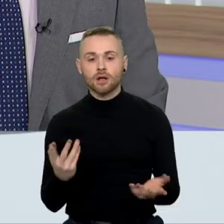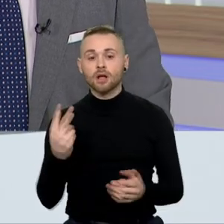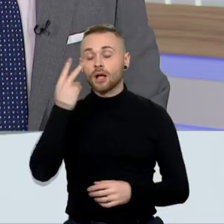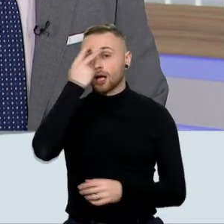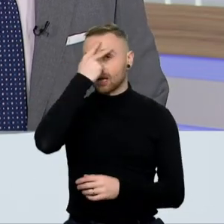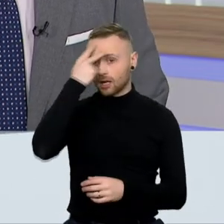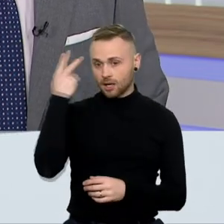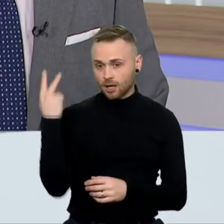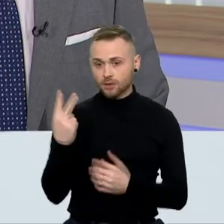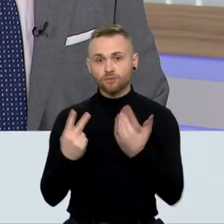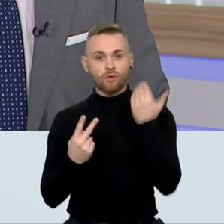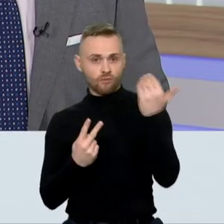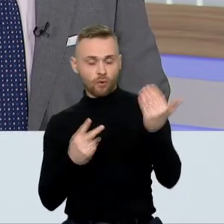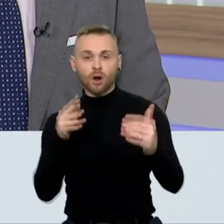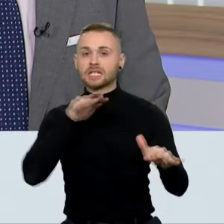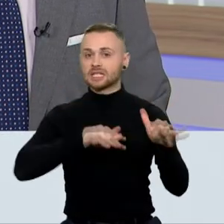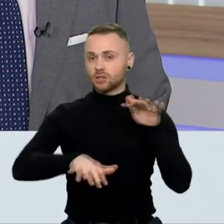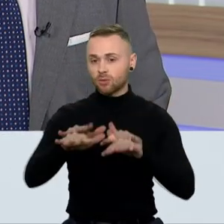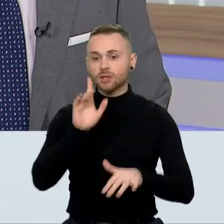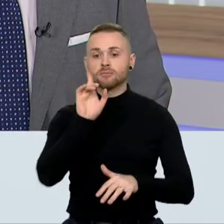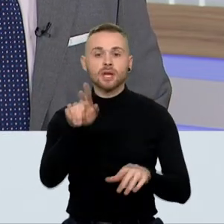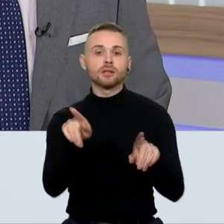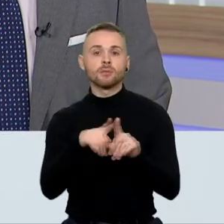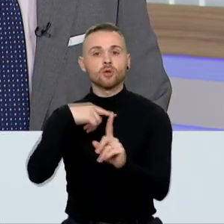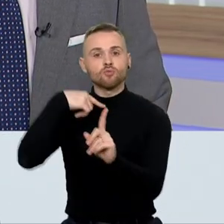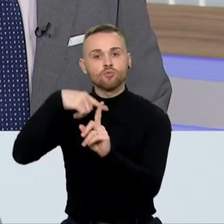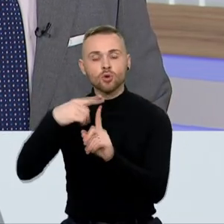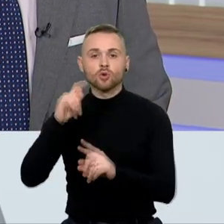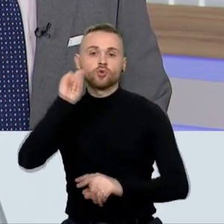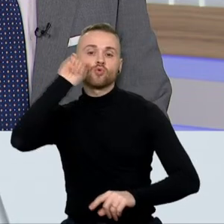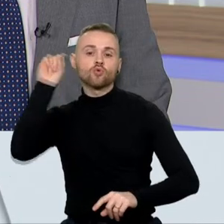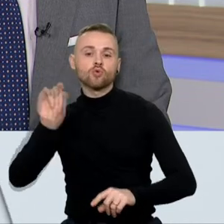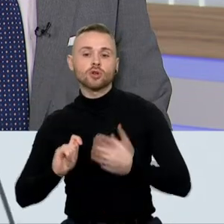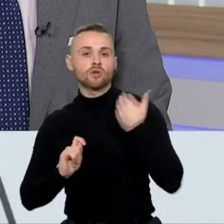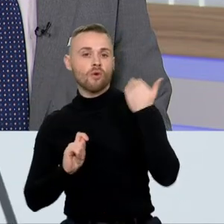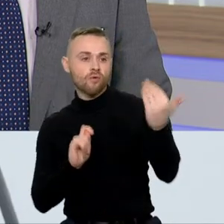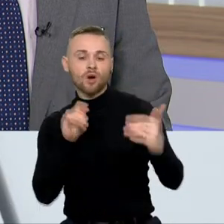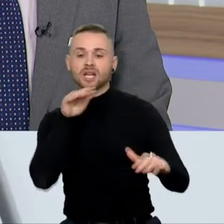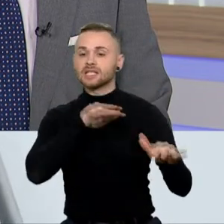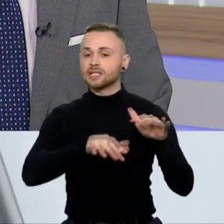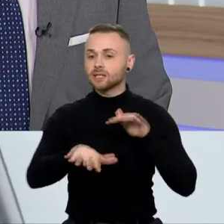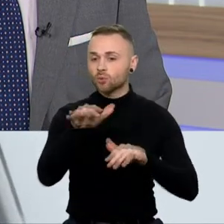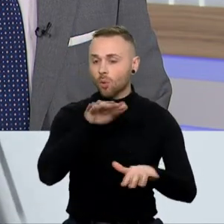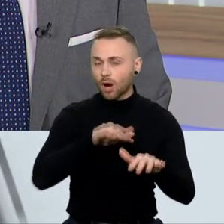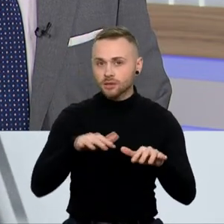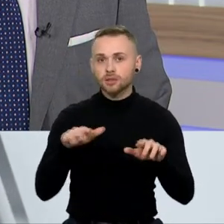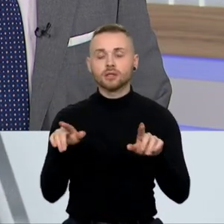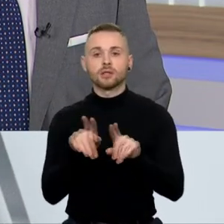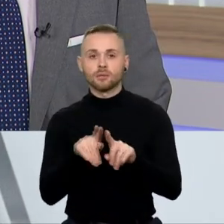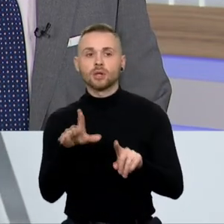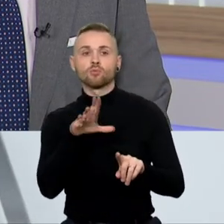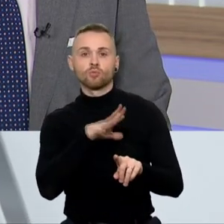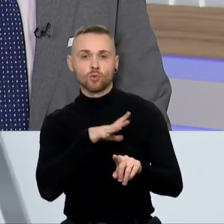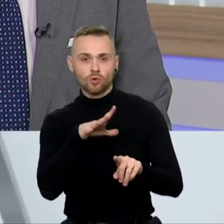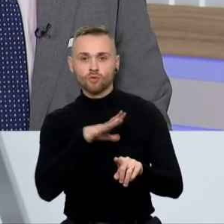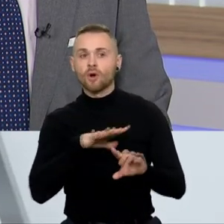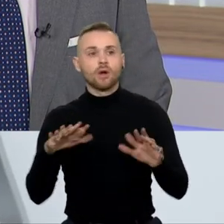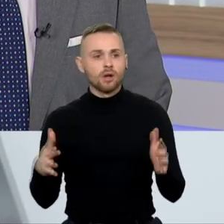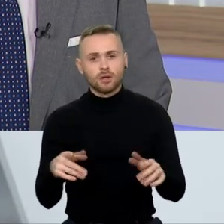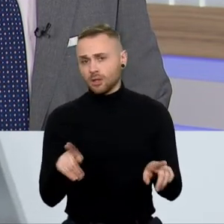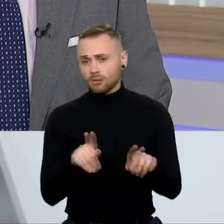situacijai, bet kariaujančios valstybės Ukraino situacijai lygiai taip pat buvo priimti